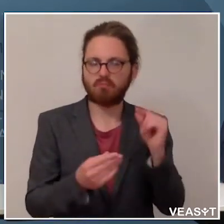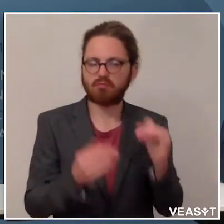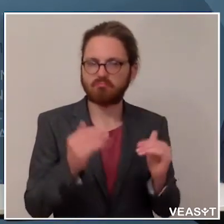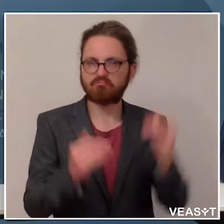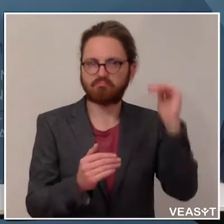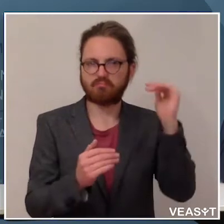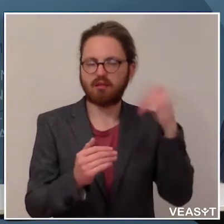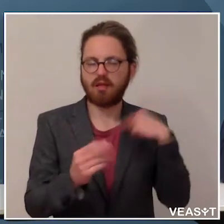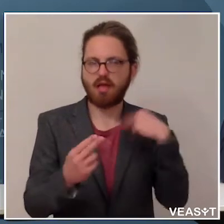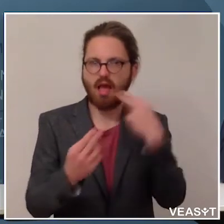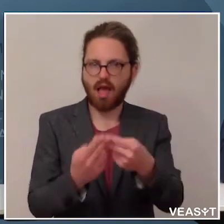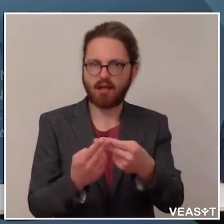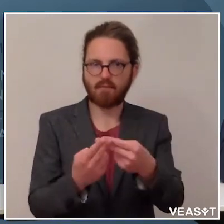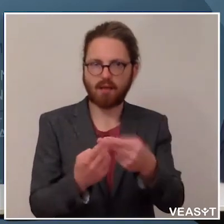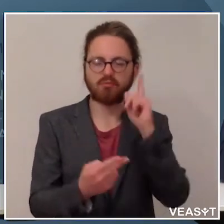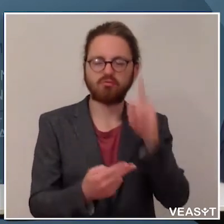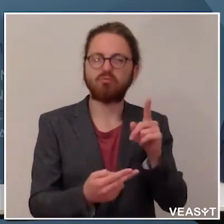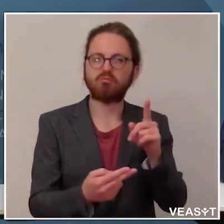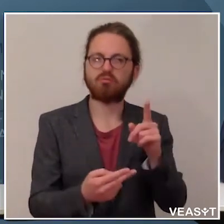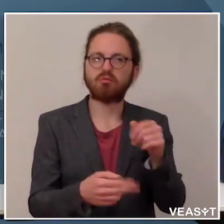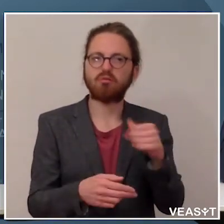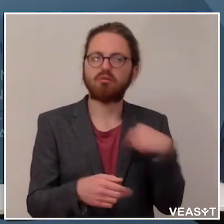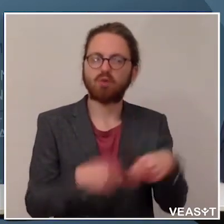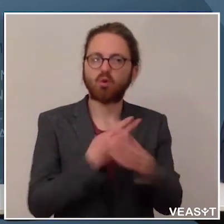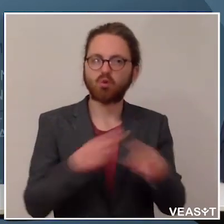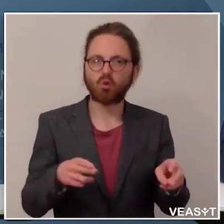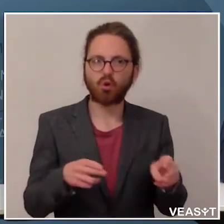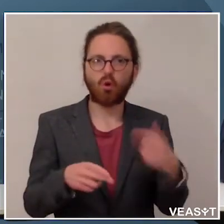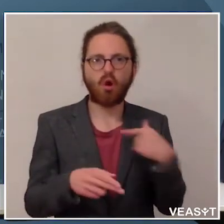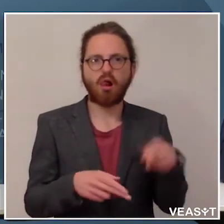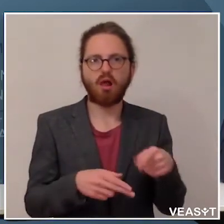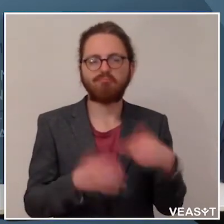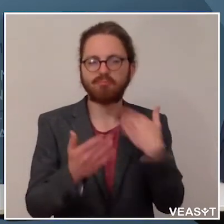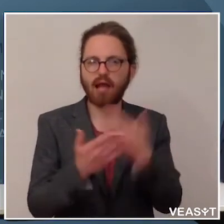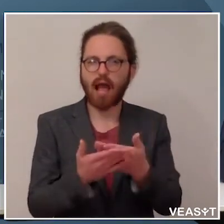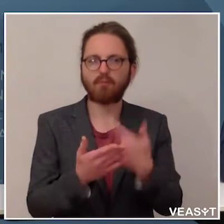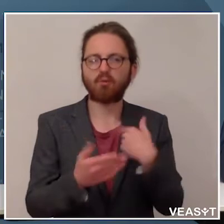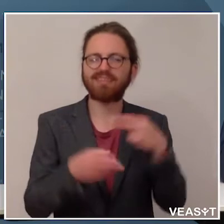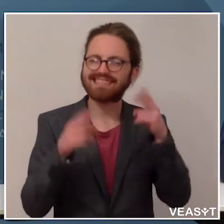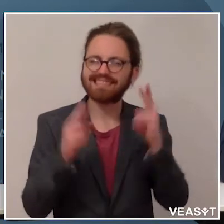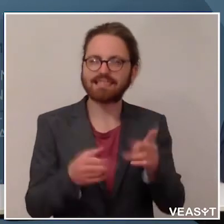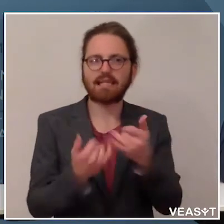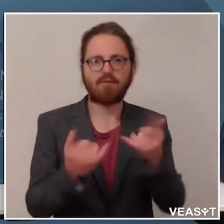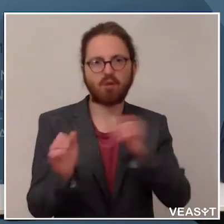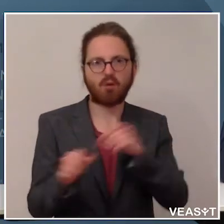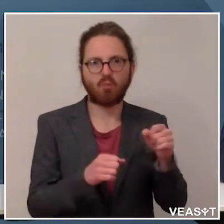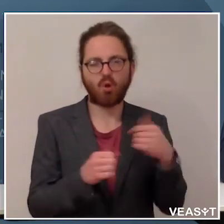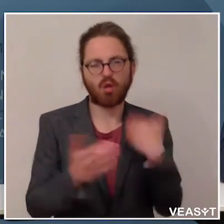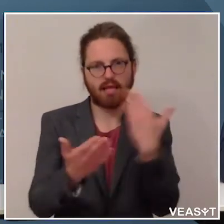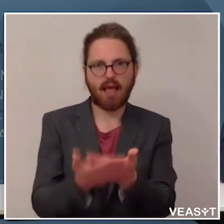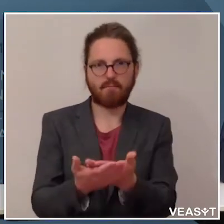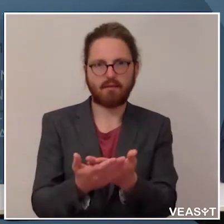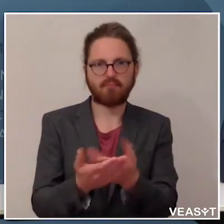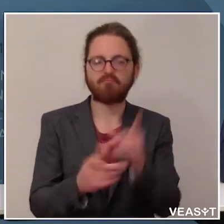angepasst, um vor allem hier in Südtirol jetzt das Angebot so sicher wie möglich anzubieten. Das heißt, dass